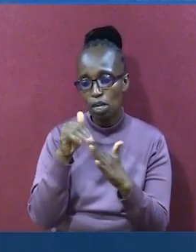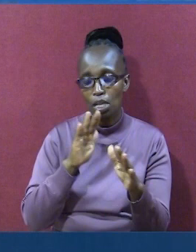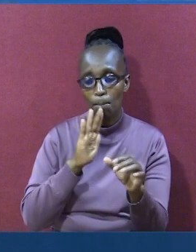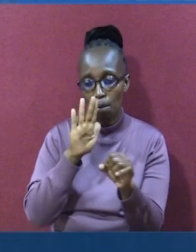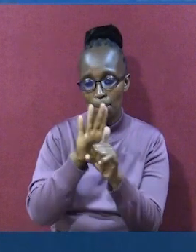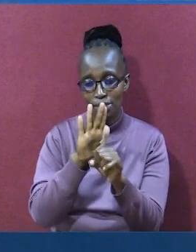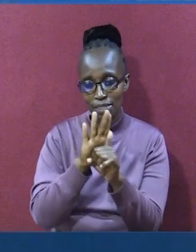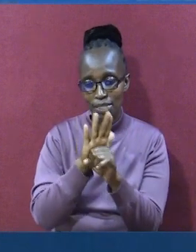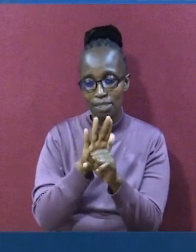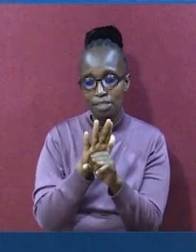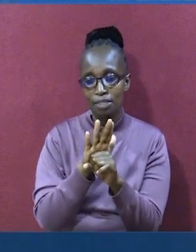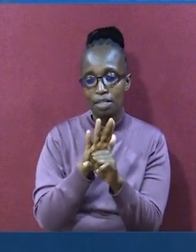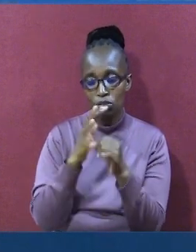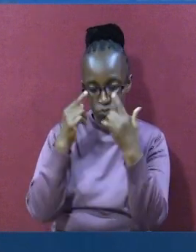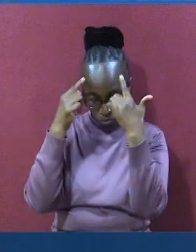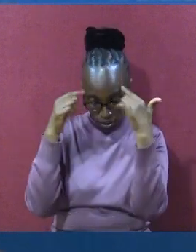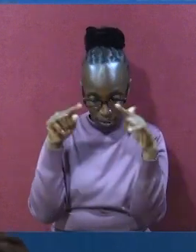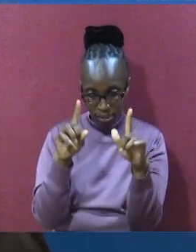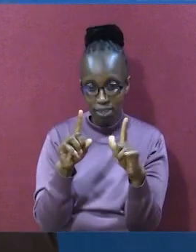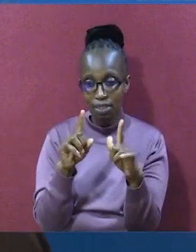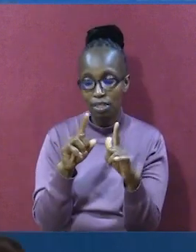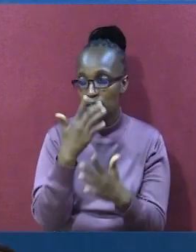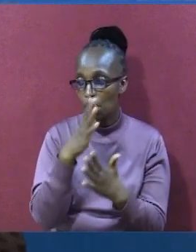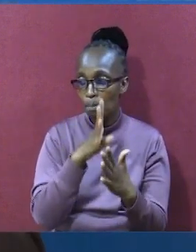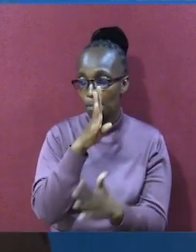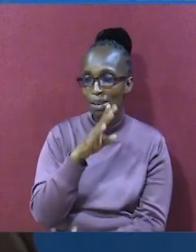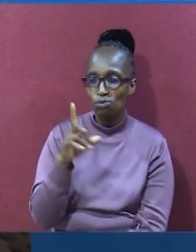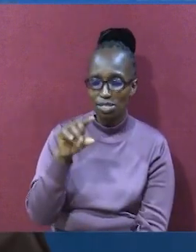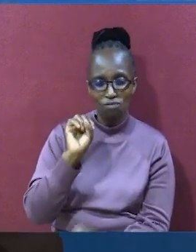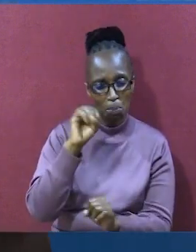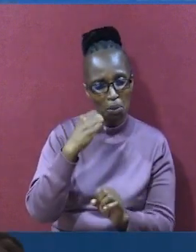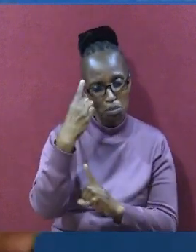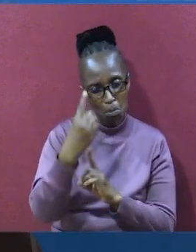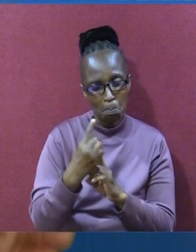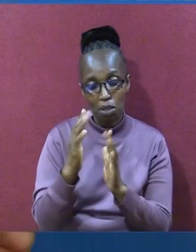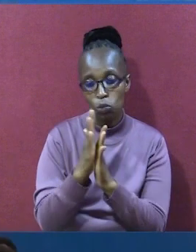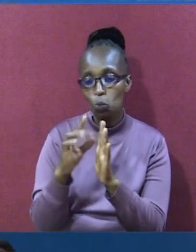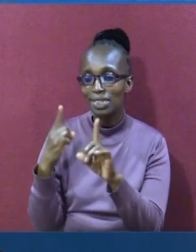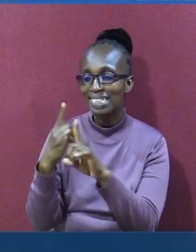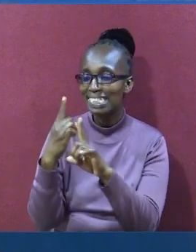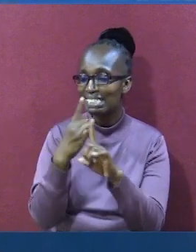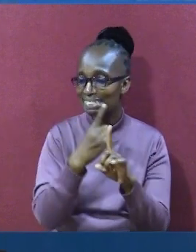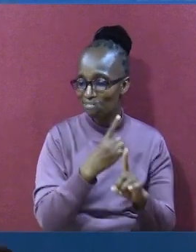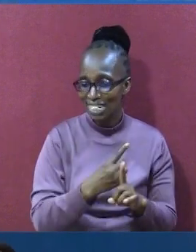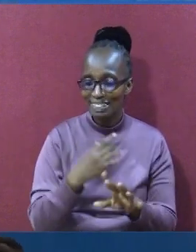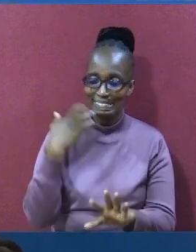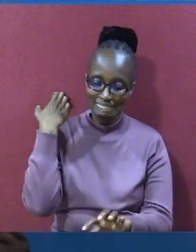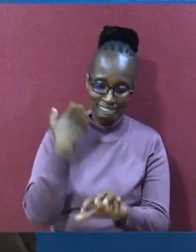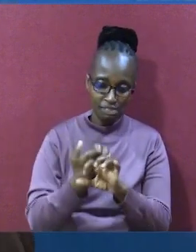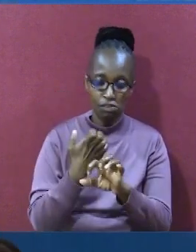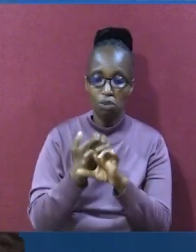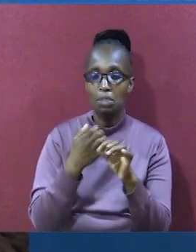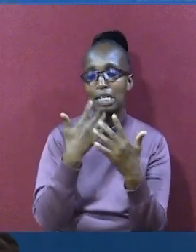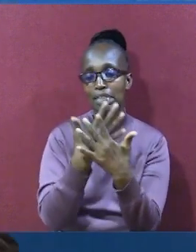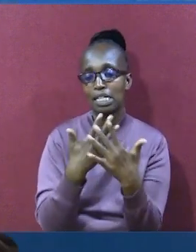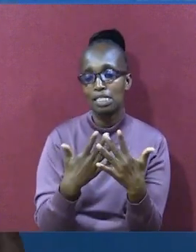na kupatana na mambu mangumu. Katika njia. Unaweza kupatana na mambu ambayo. Yani kwa